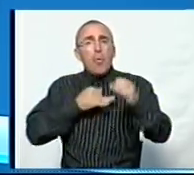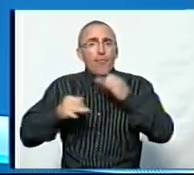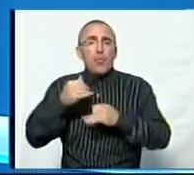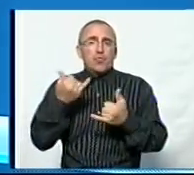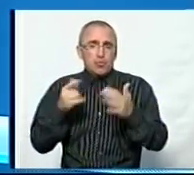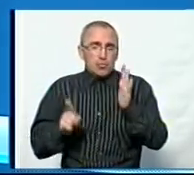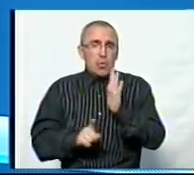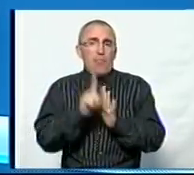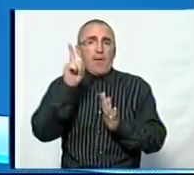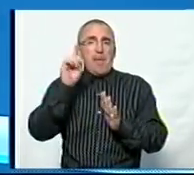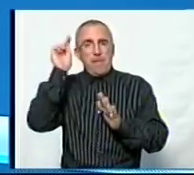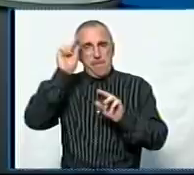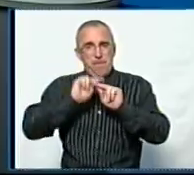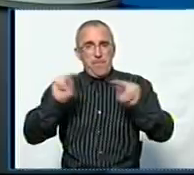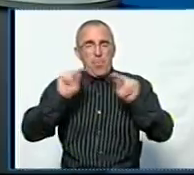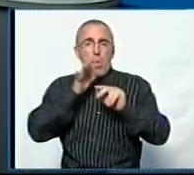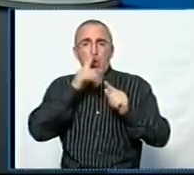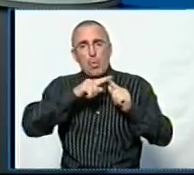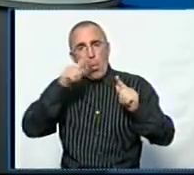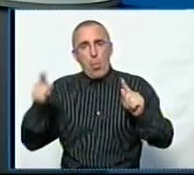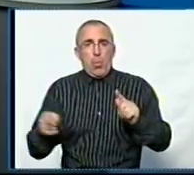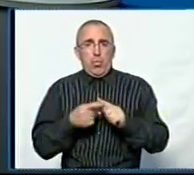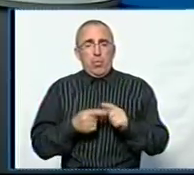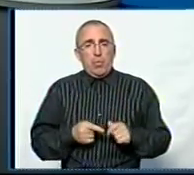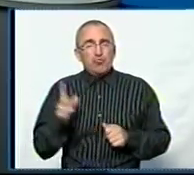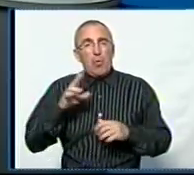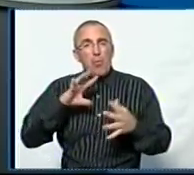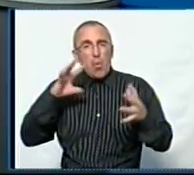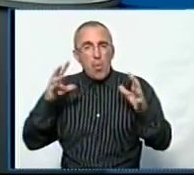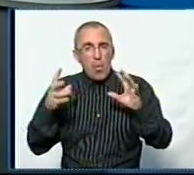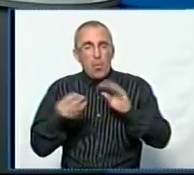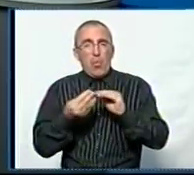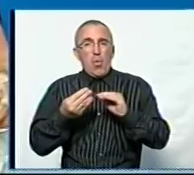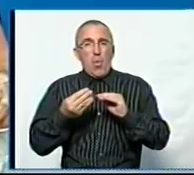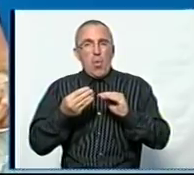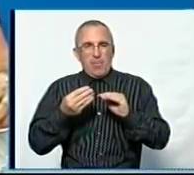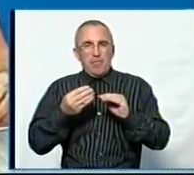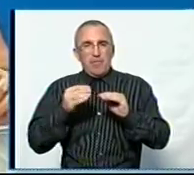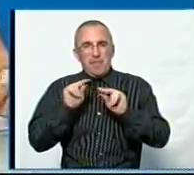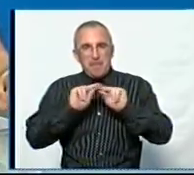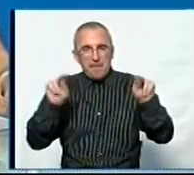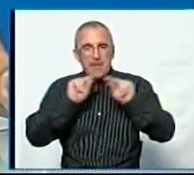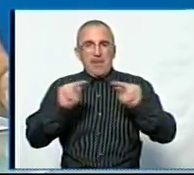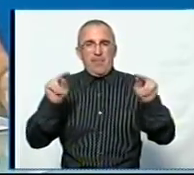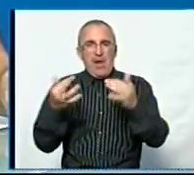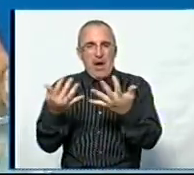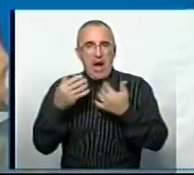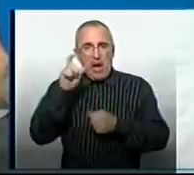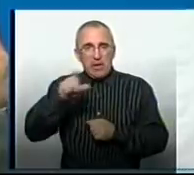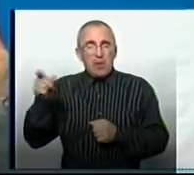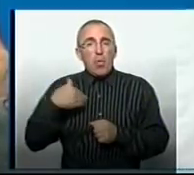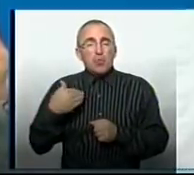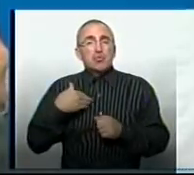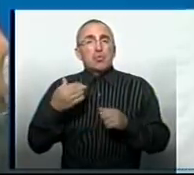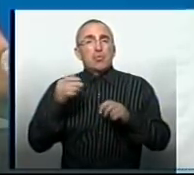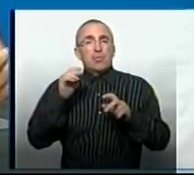наприкінці навчального року? Щоб окреслити проблему забезпеченості педагогічними кадрами загалом, хотілося